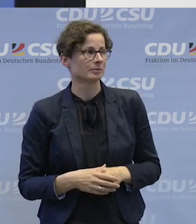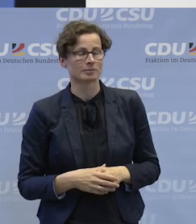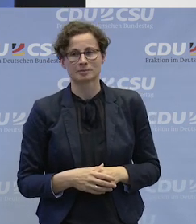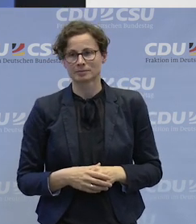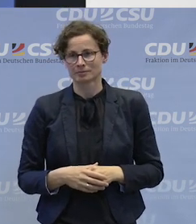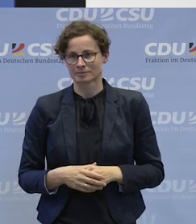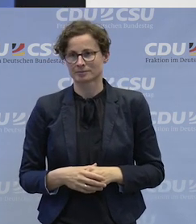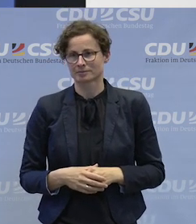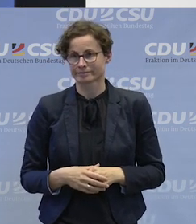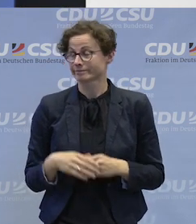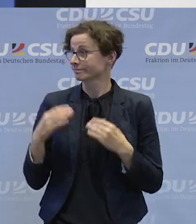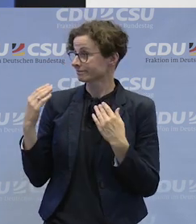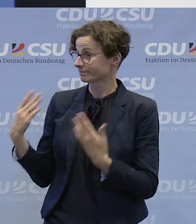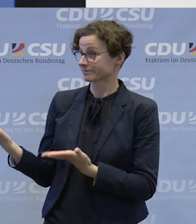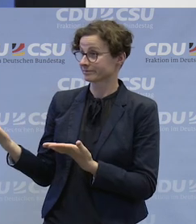Ja.